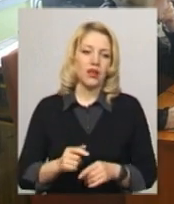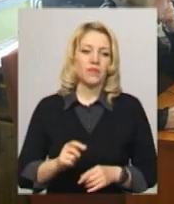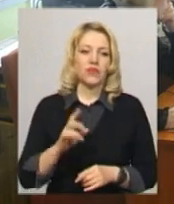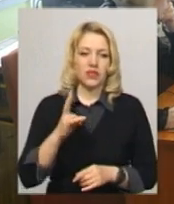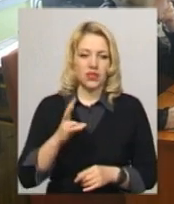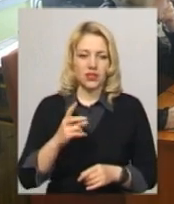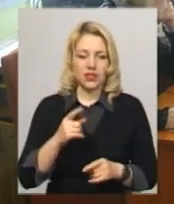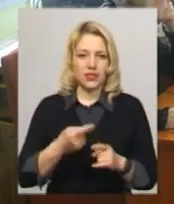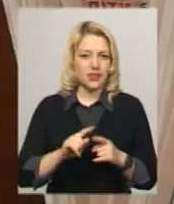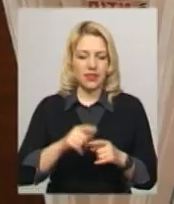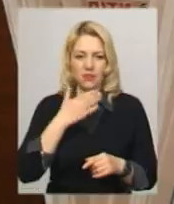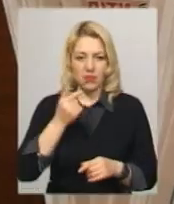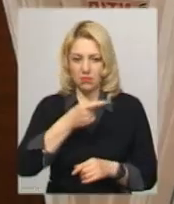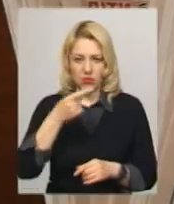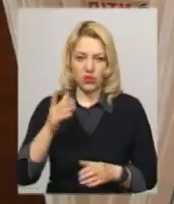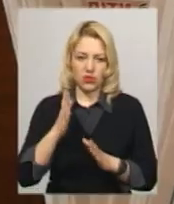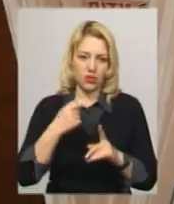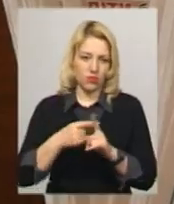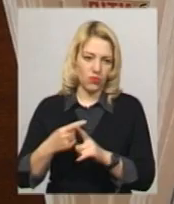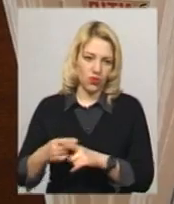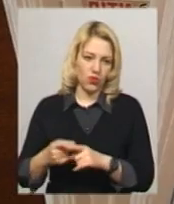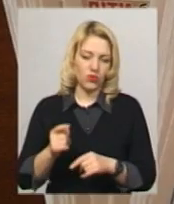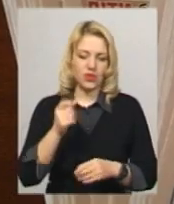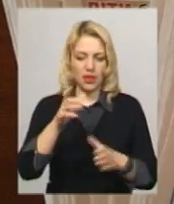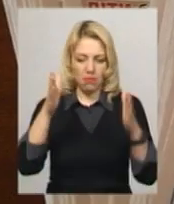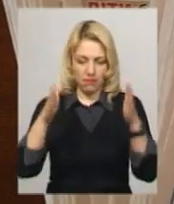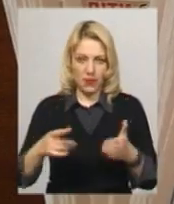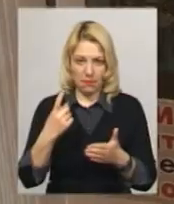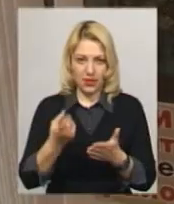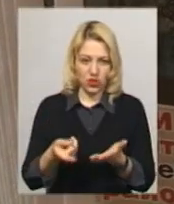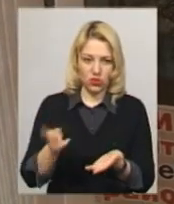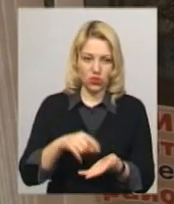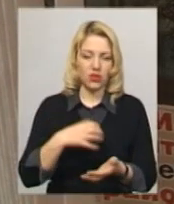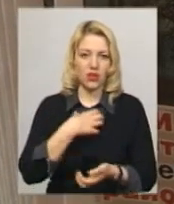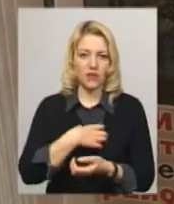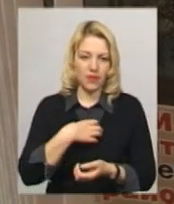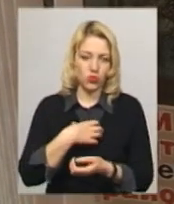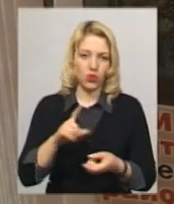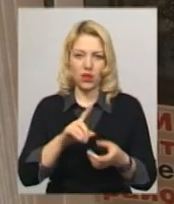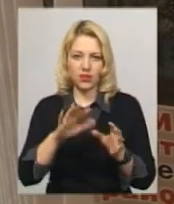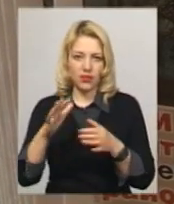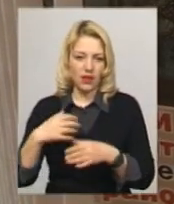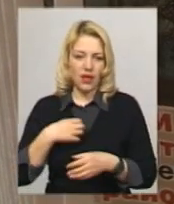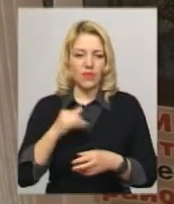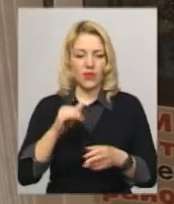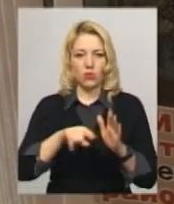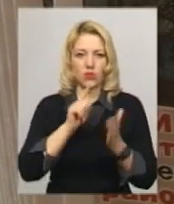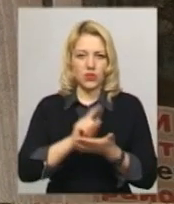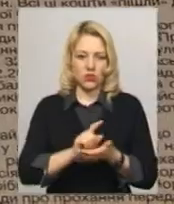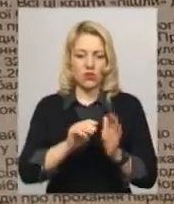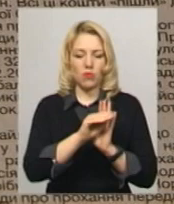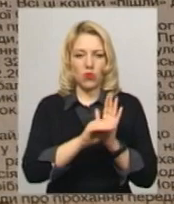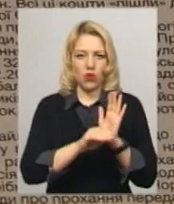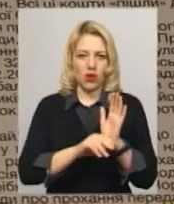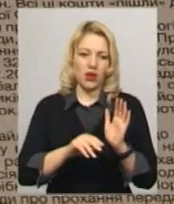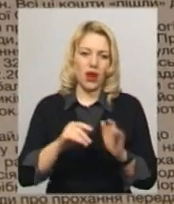це все одно не мінус, а плюс. На першій шпальті газети про наболіли і актуальне, каже Світлана Волкова, і обов'язково програма телепередач, поради садівників